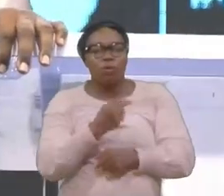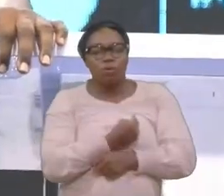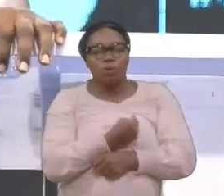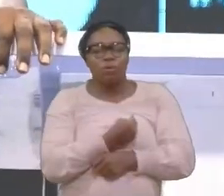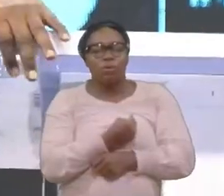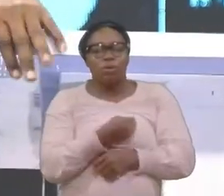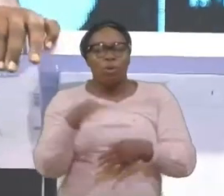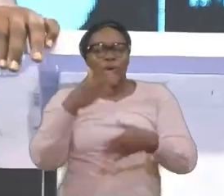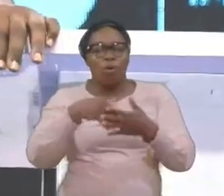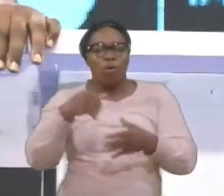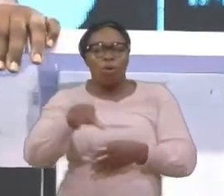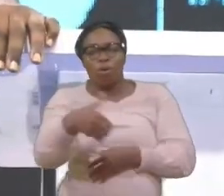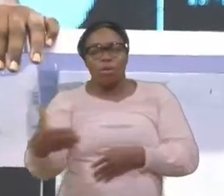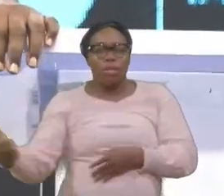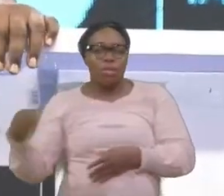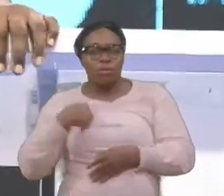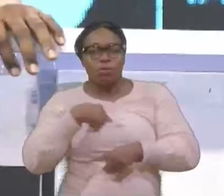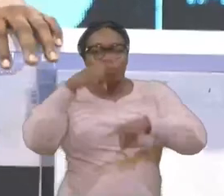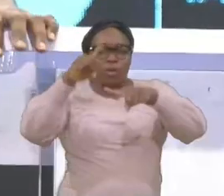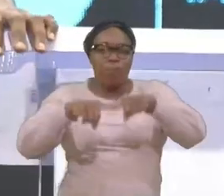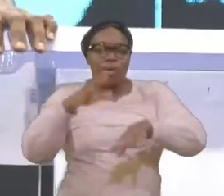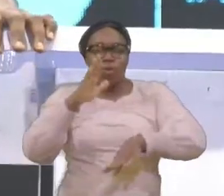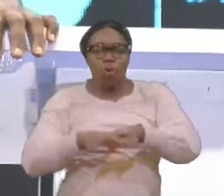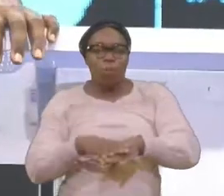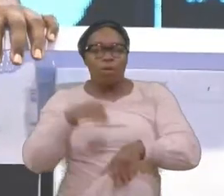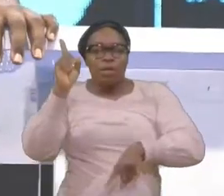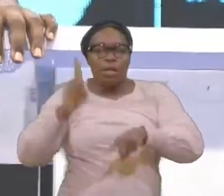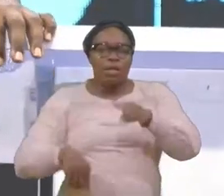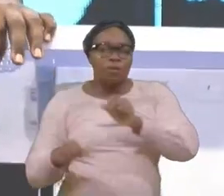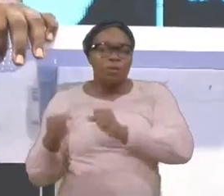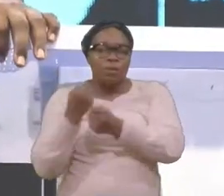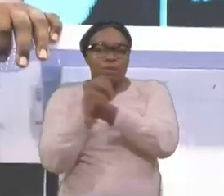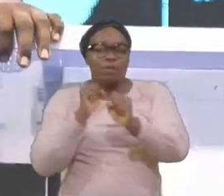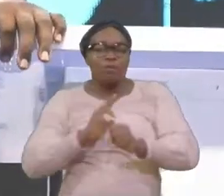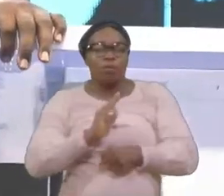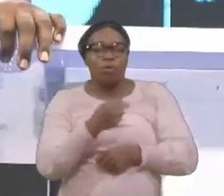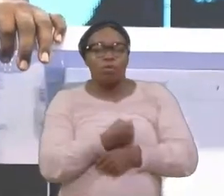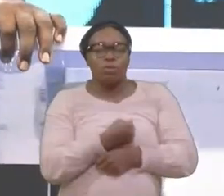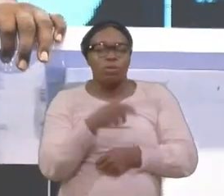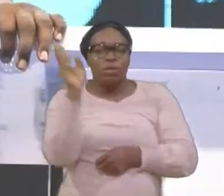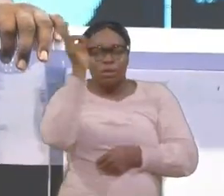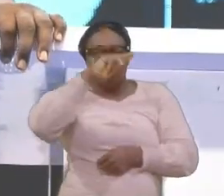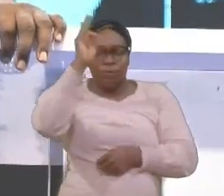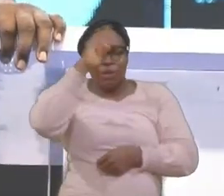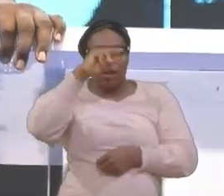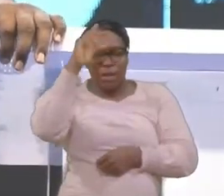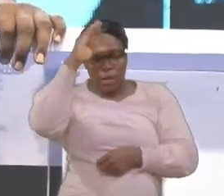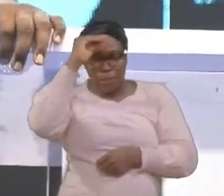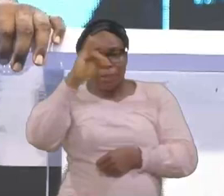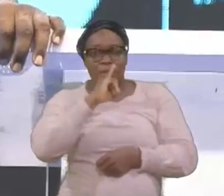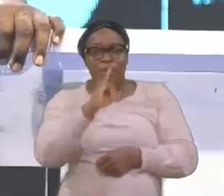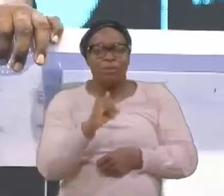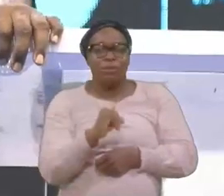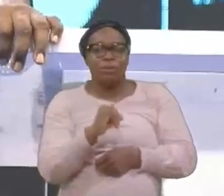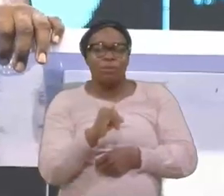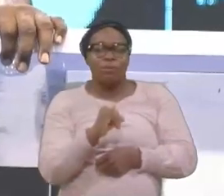Toutes les autres choses, Sur lesquelles tu comptais avant, Dans notre folie, Dans notre pensée agitée, L